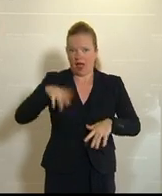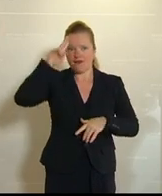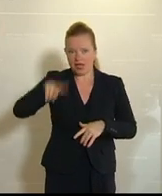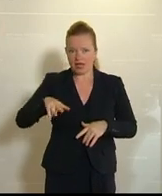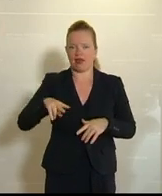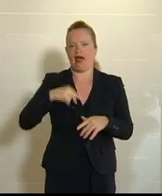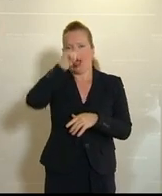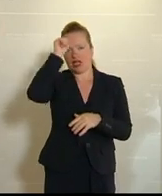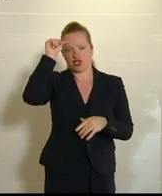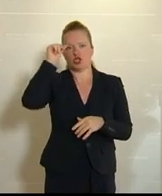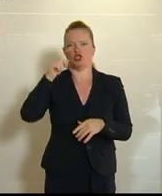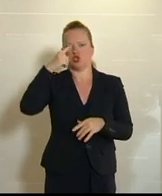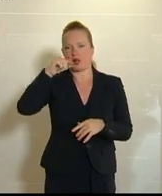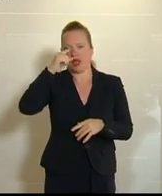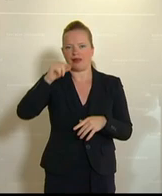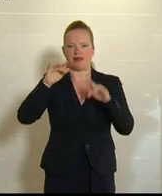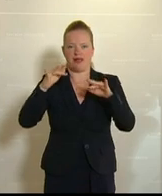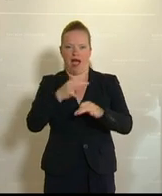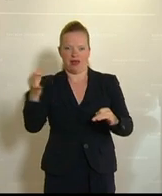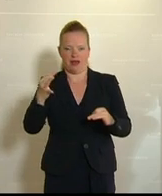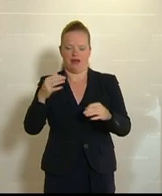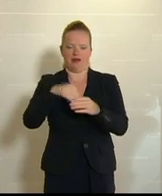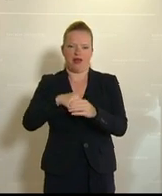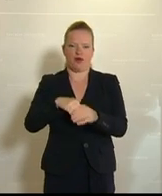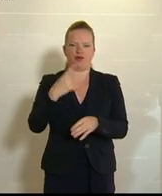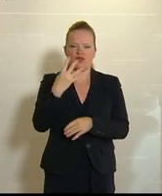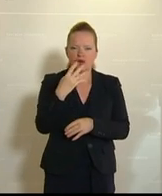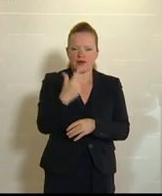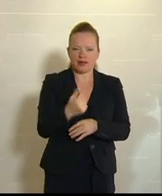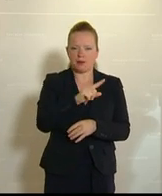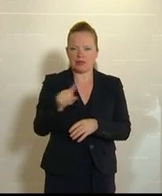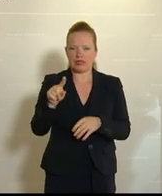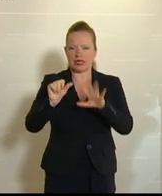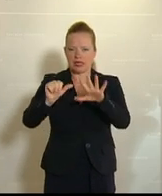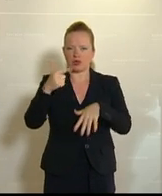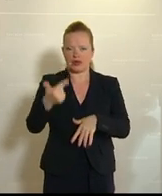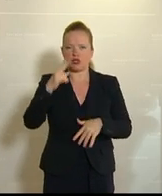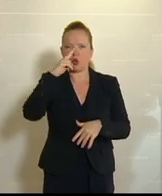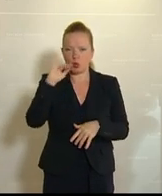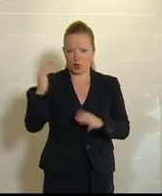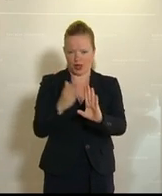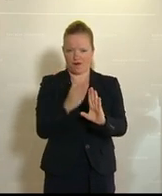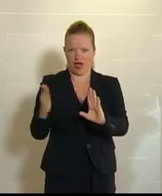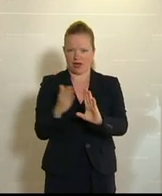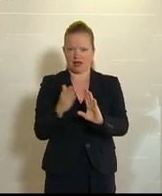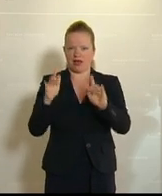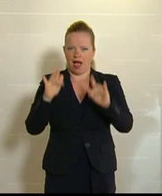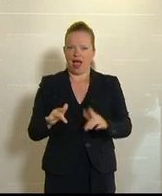möchte ich das bezeichnen. Das ist die Phase zwischen 24. und 26. Juni, wo